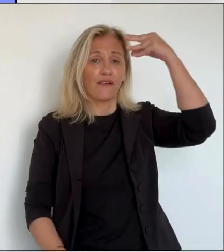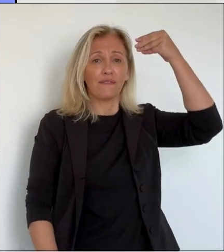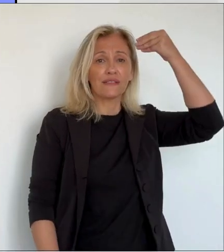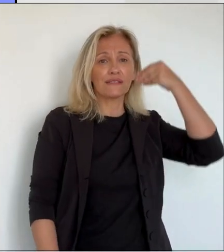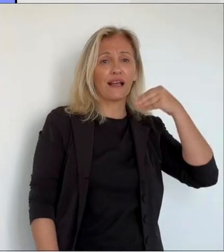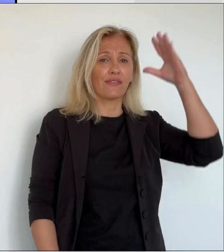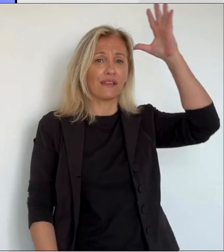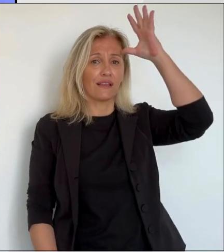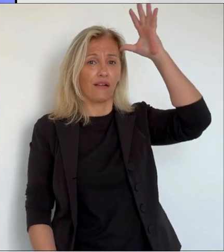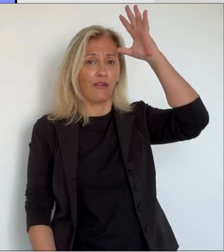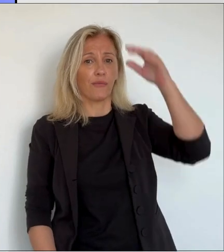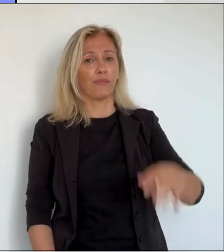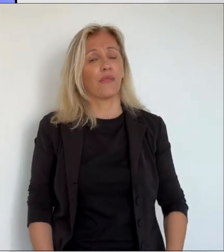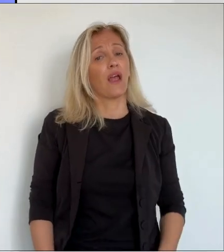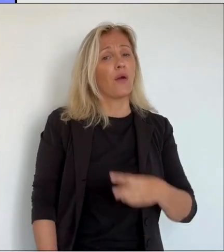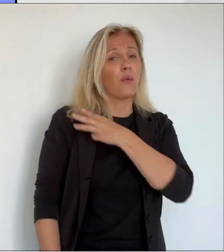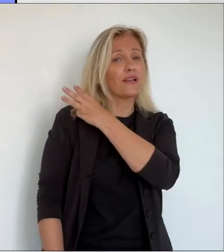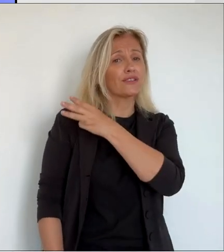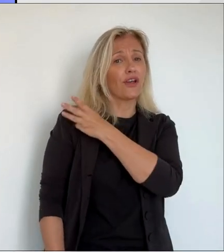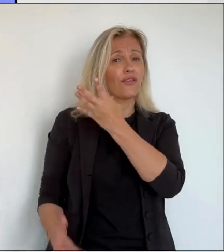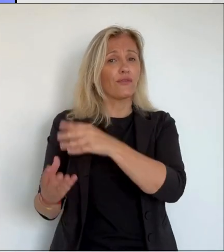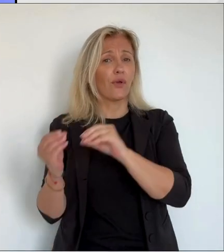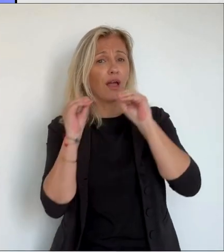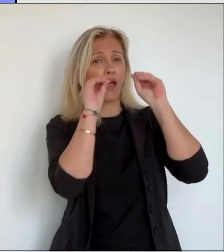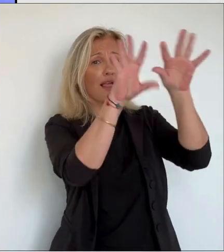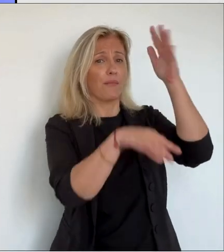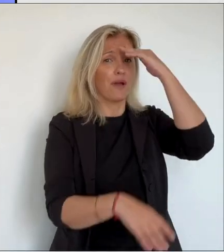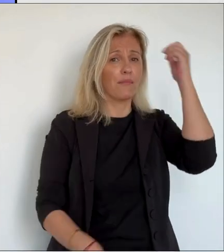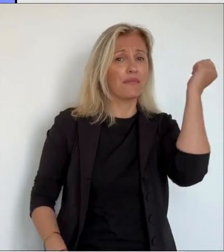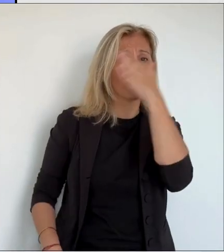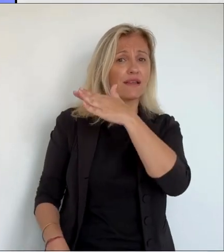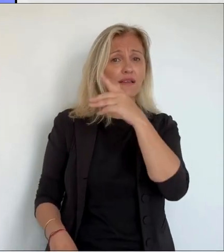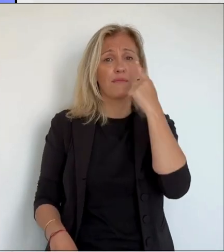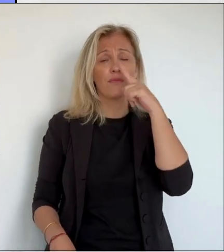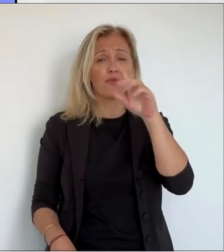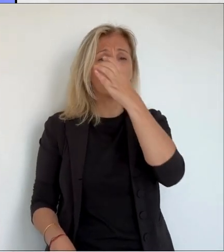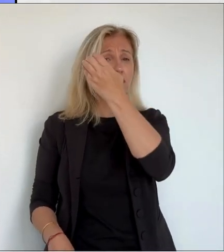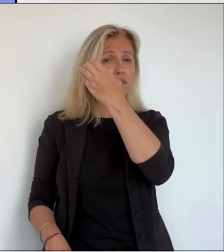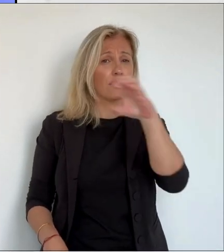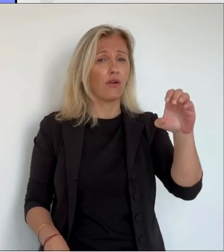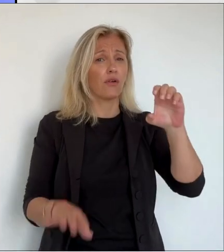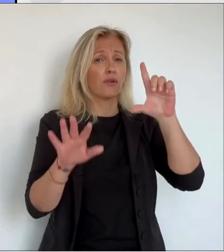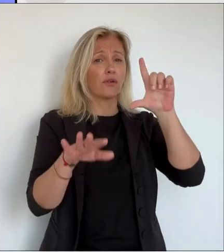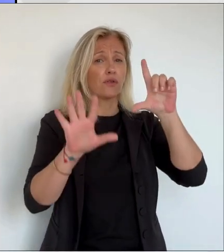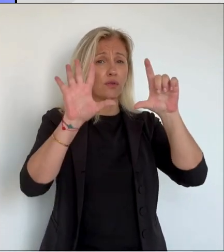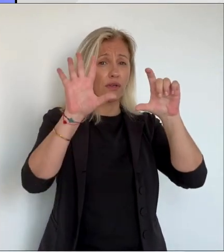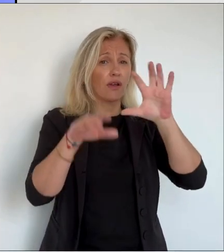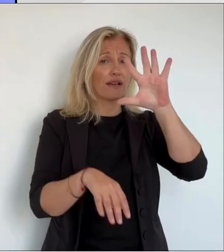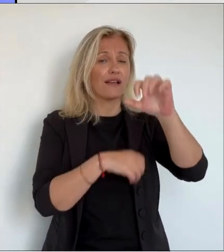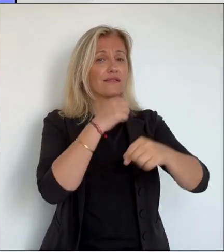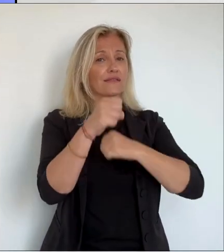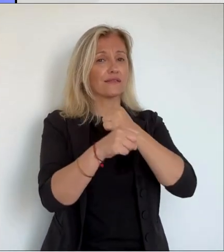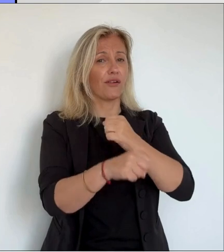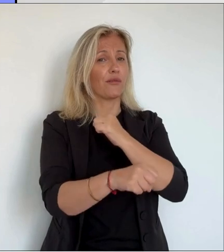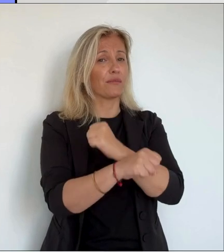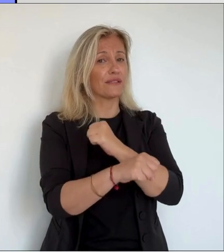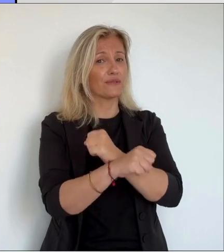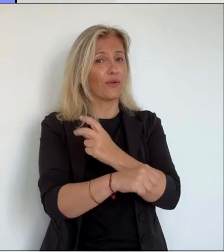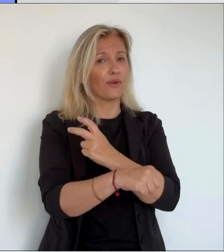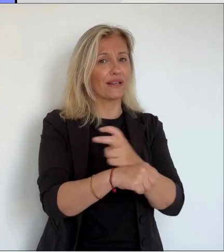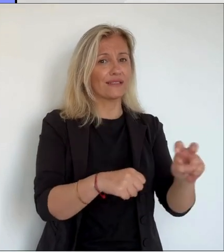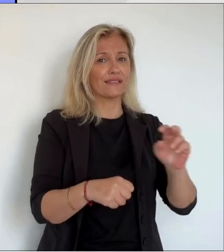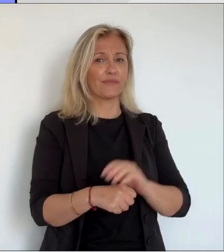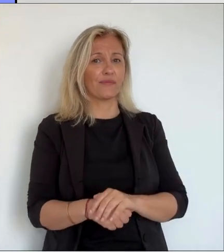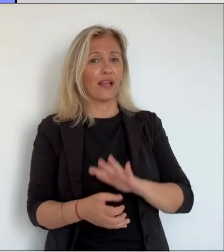détention. En Corse, l'association P.A. Patch et Noyau dur de la mobilisation pour sa libération proposait ce week-end à Bastia et Ajaccio